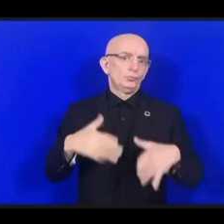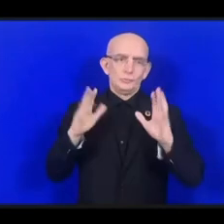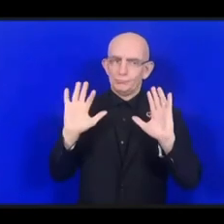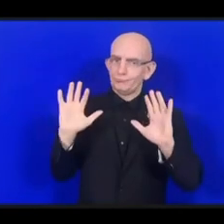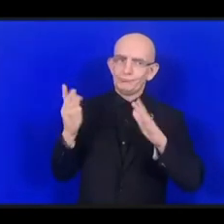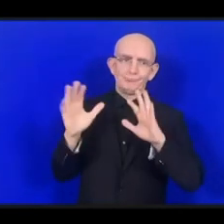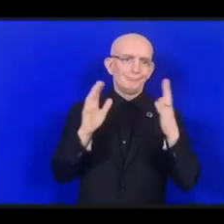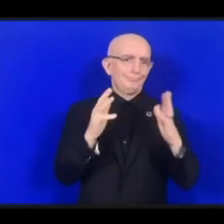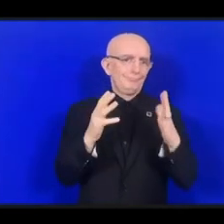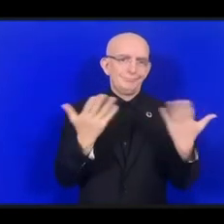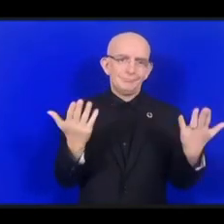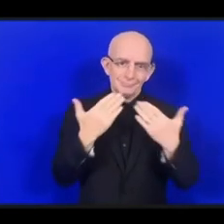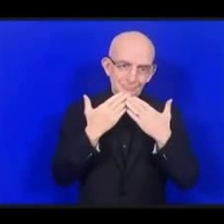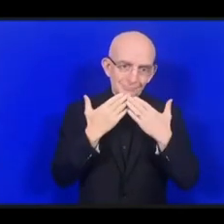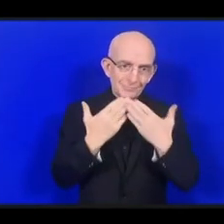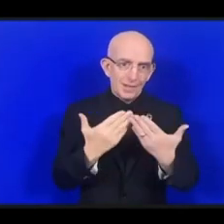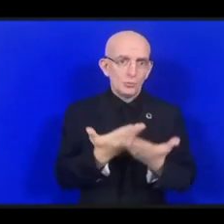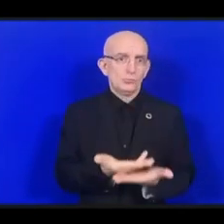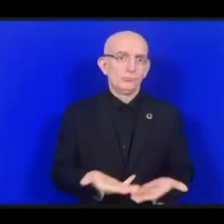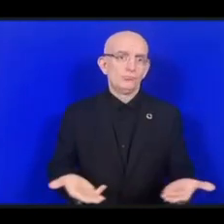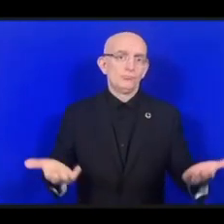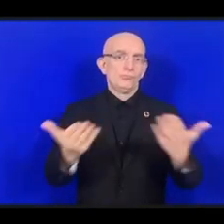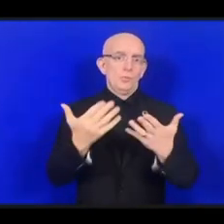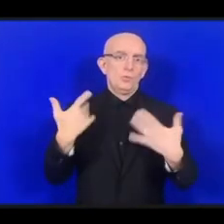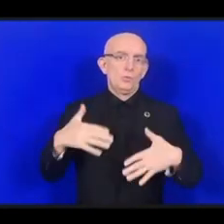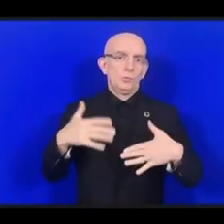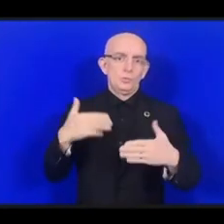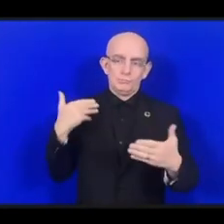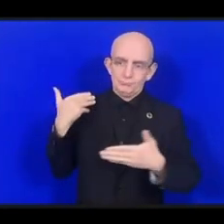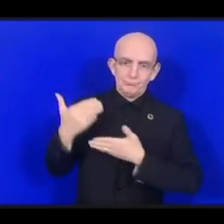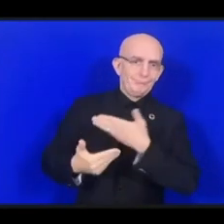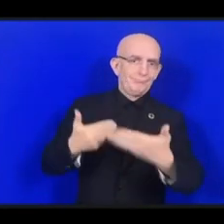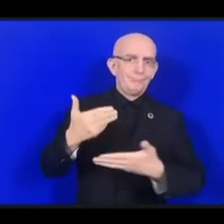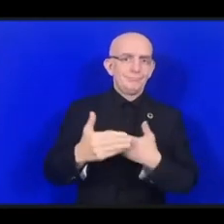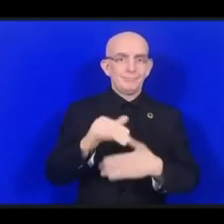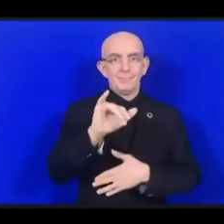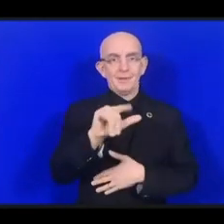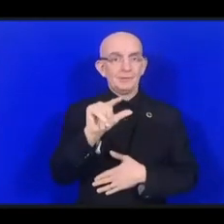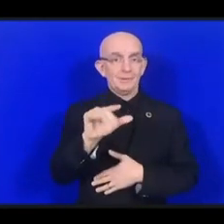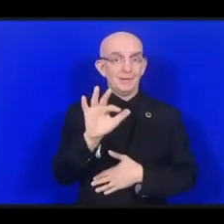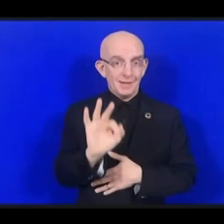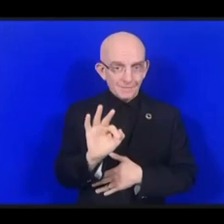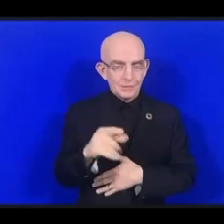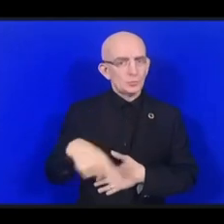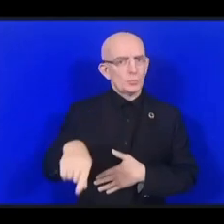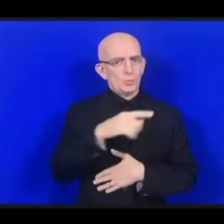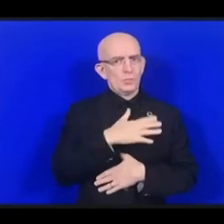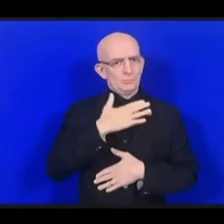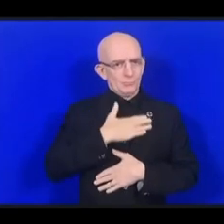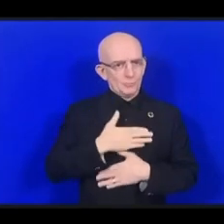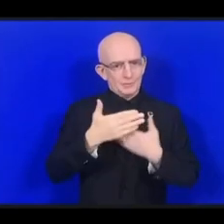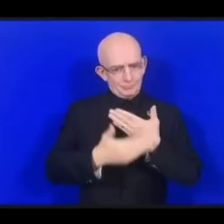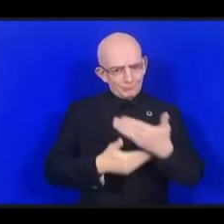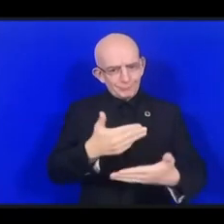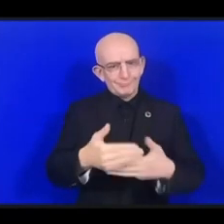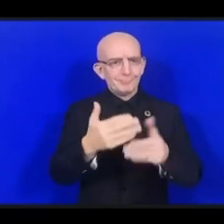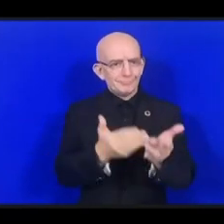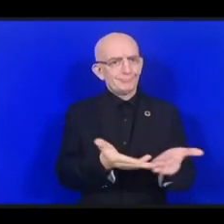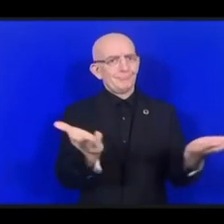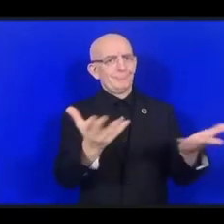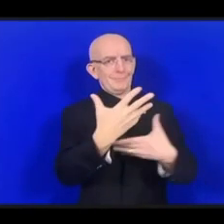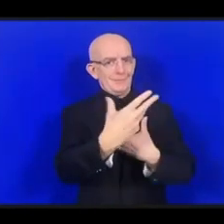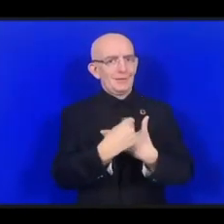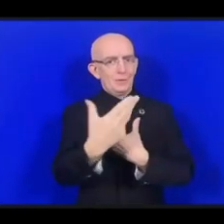следуя подходу с участием множества участников, подход снизу вверх